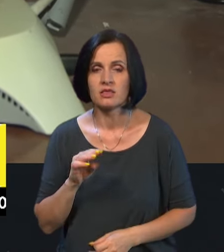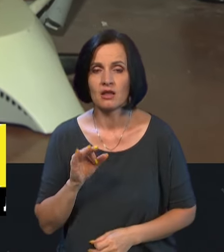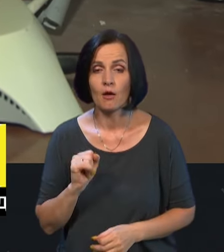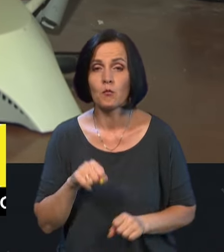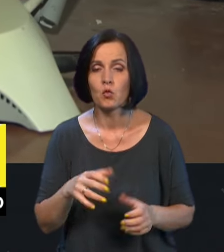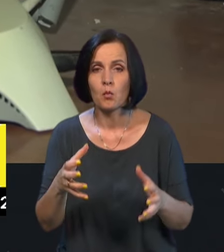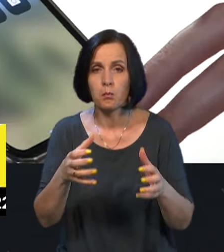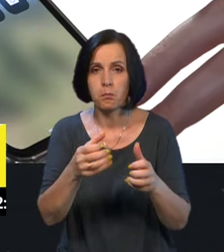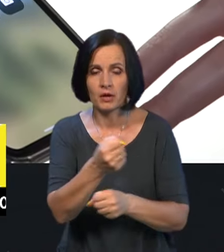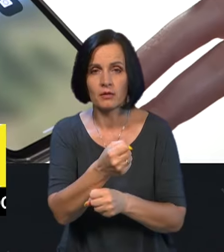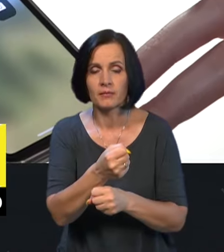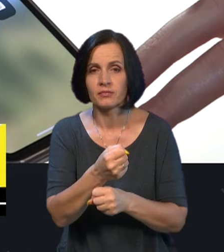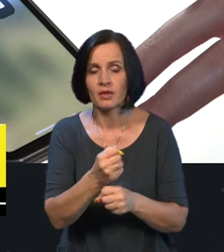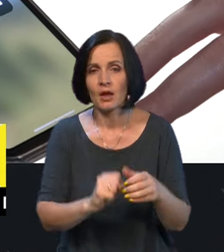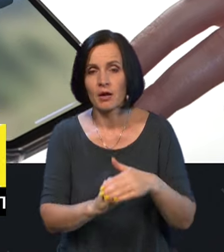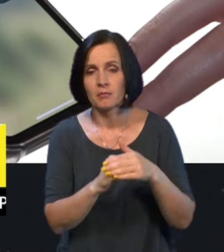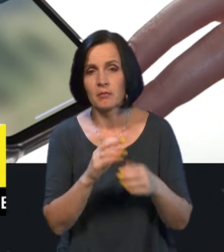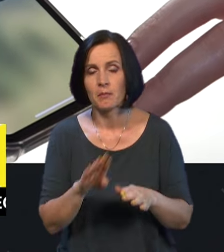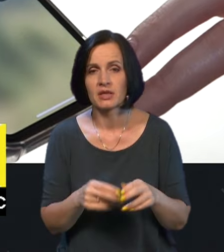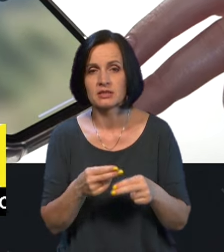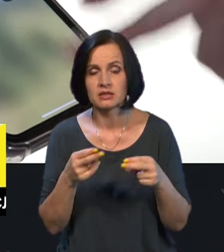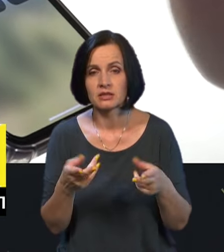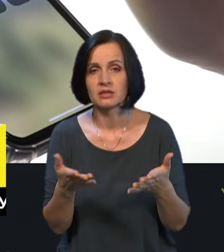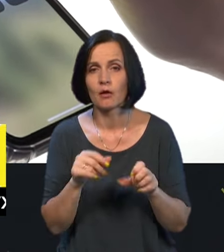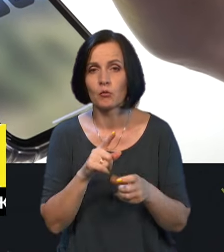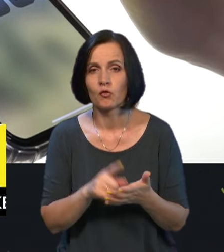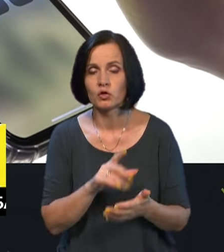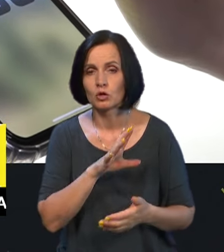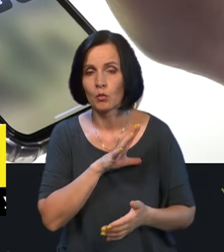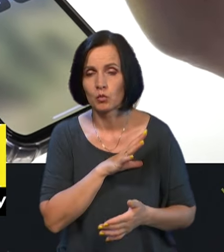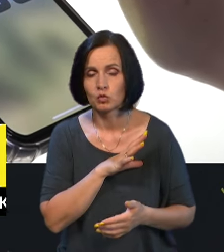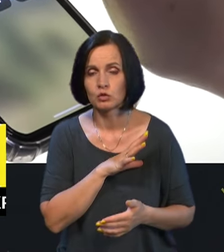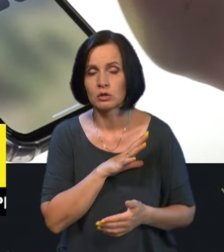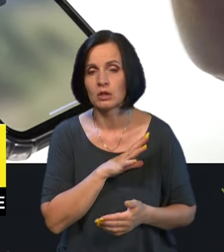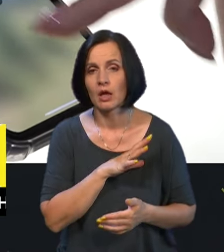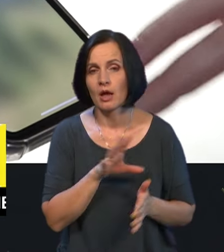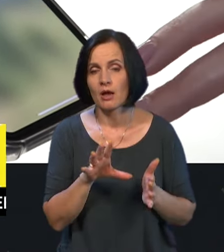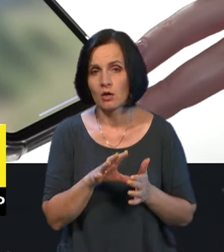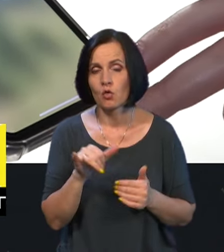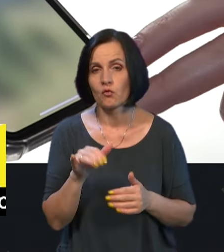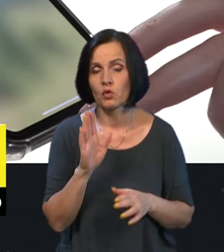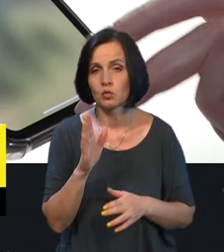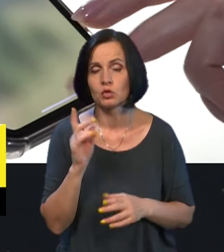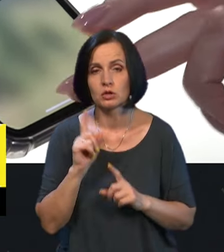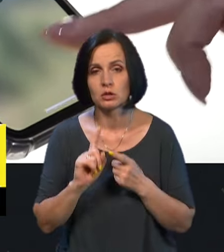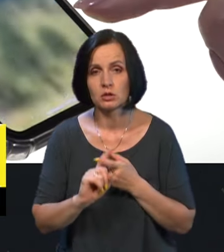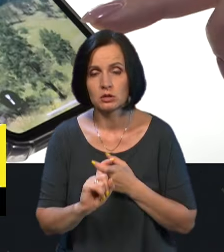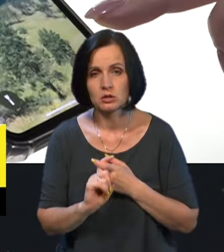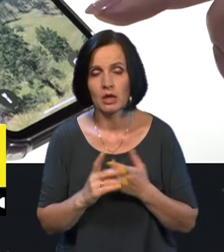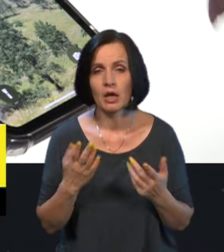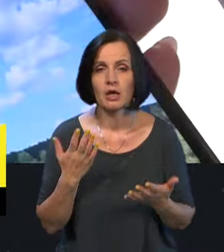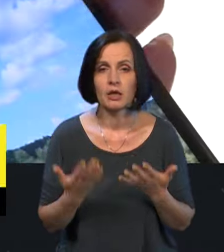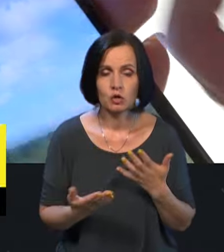на якій може бути, чи повинна бути електрика, і у вас буде зв'язок. Якщо із цим